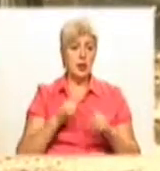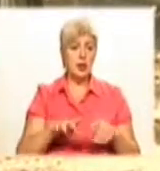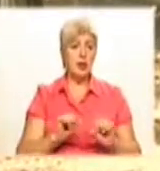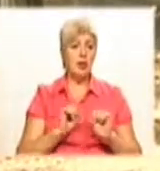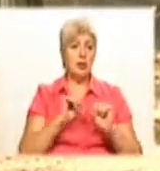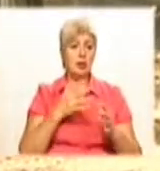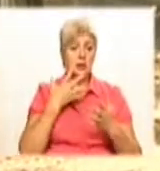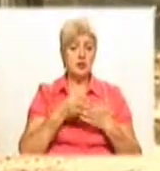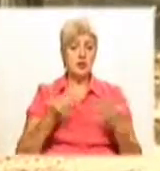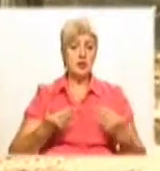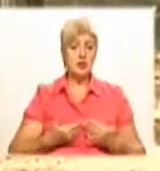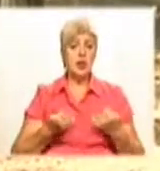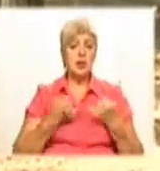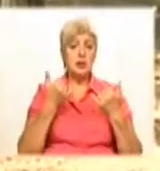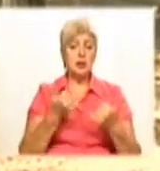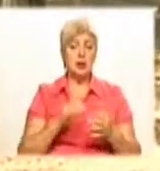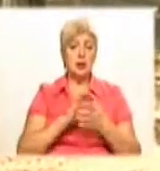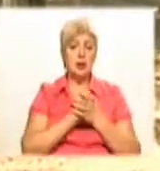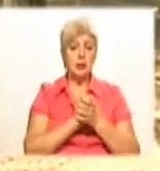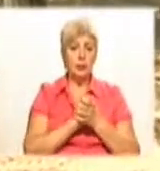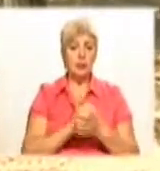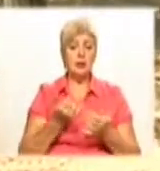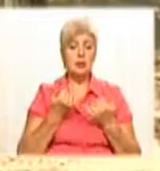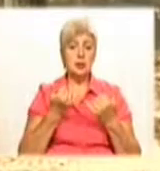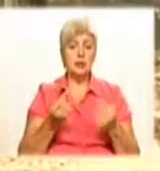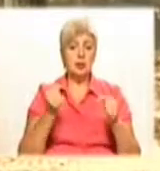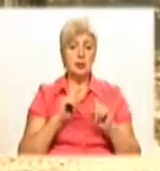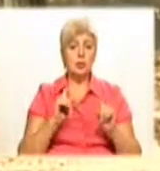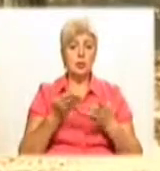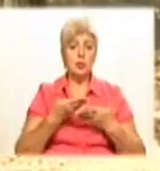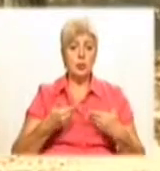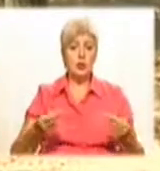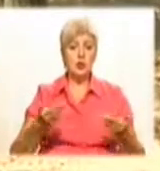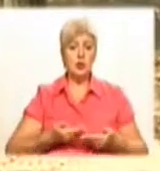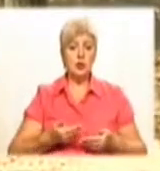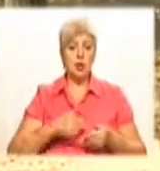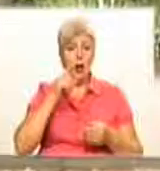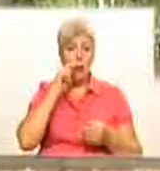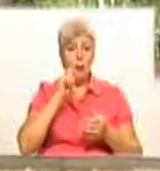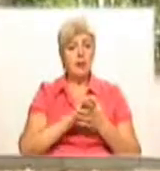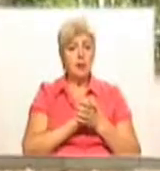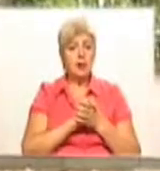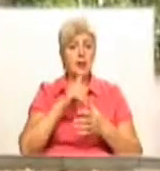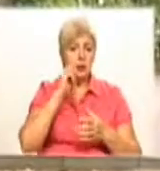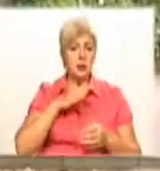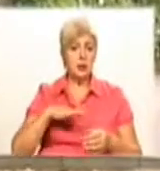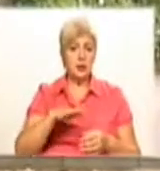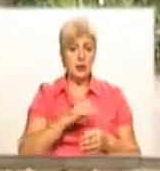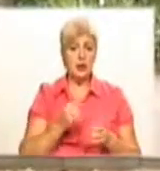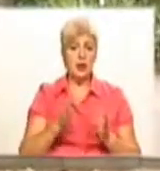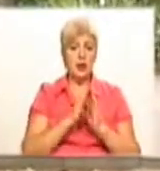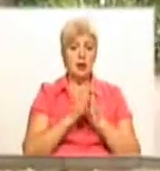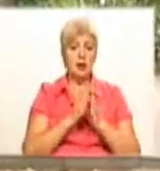заради миру, заради того, щоб ми жили в мирній Україні. Збірка Володимира Стецюка